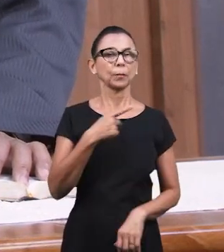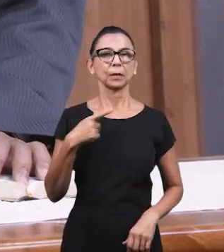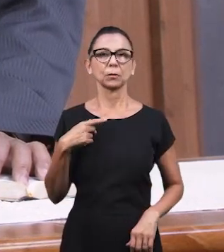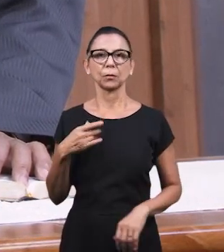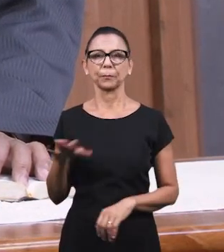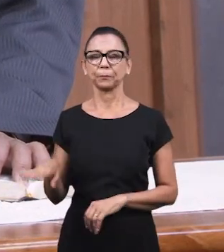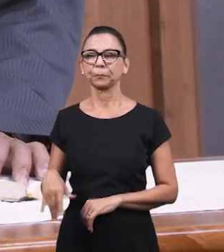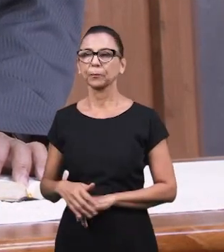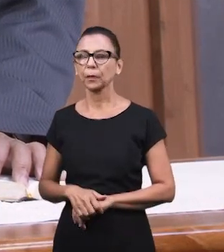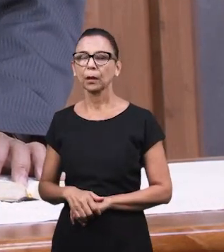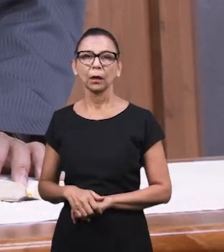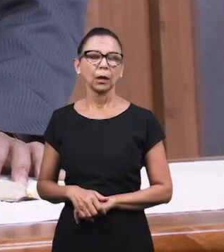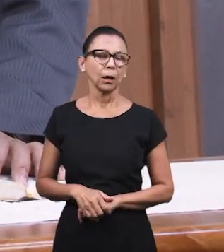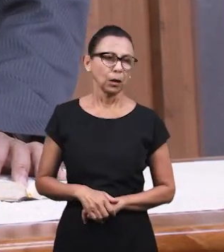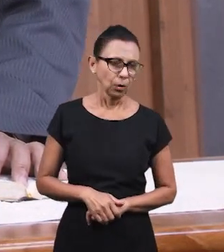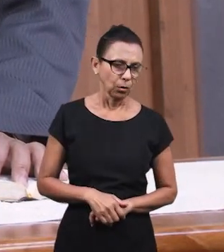говорит.